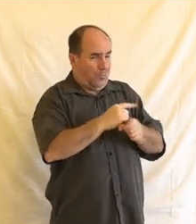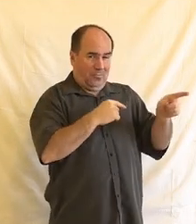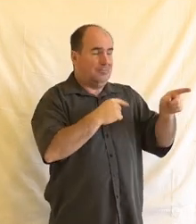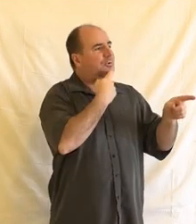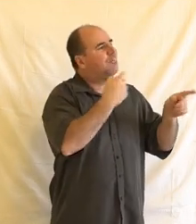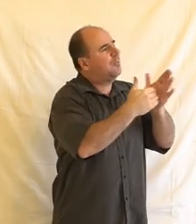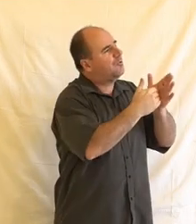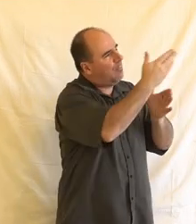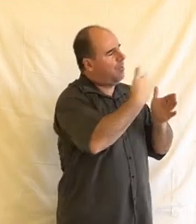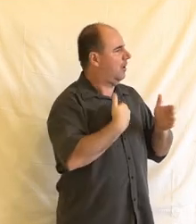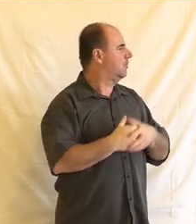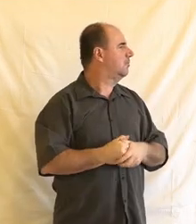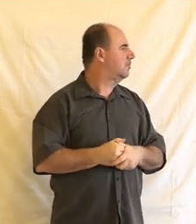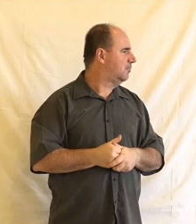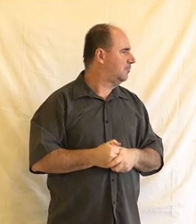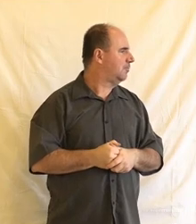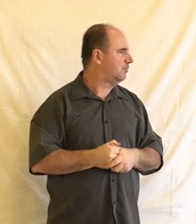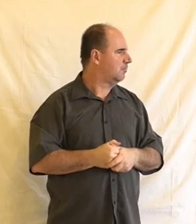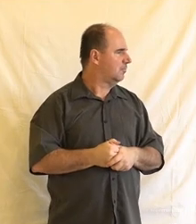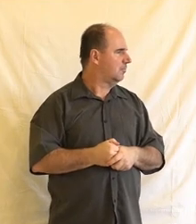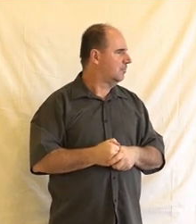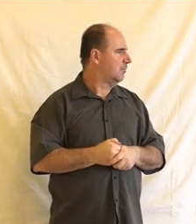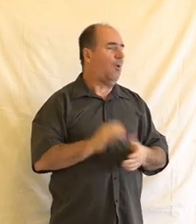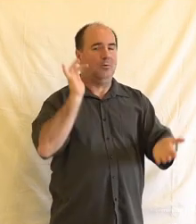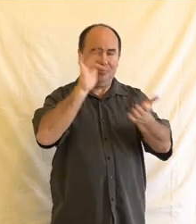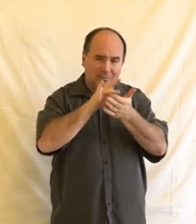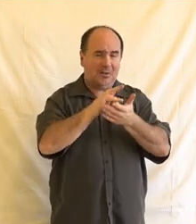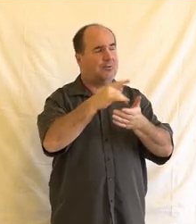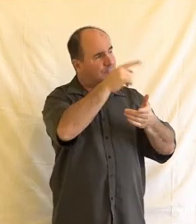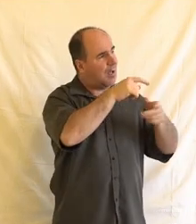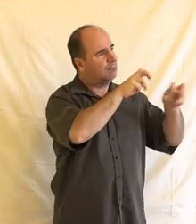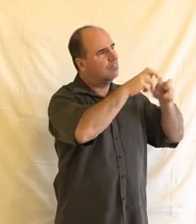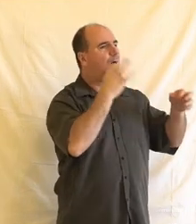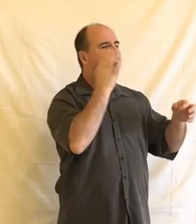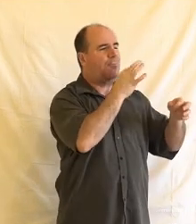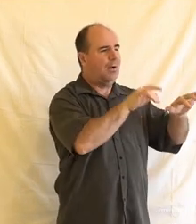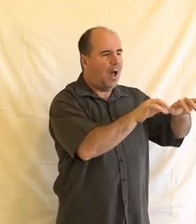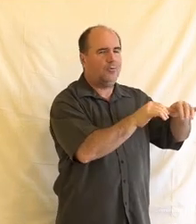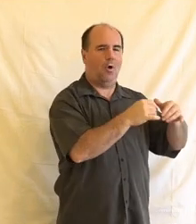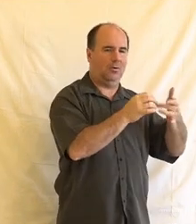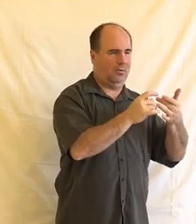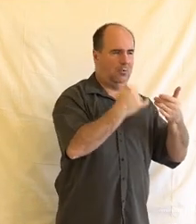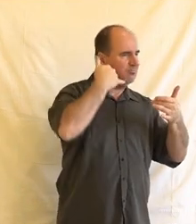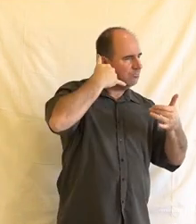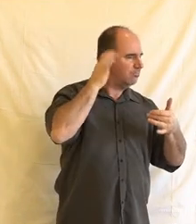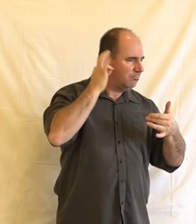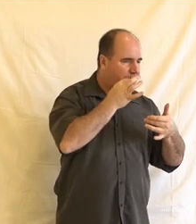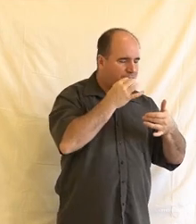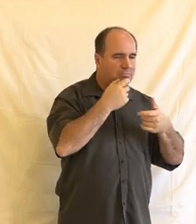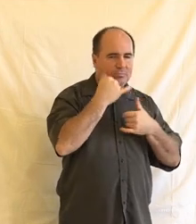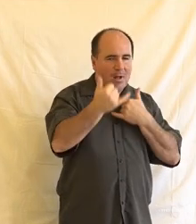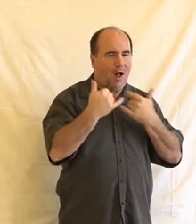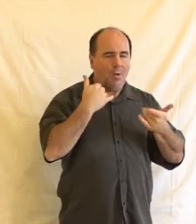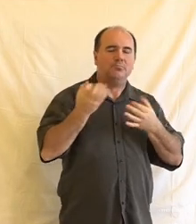nějaké cíle na to nastavené, aby se prostě dovolalo co nejvíc lidí. A to, že třeba pro větší zákazníky to volání